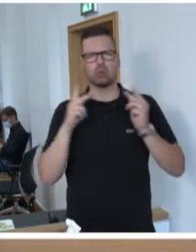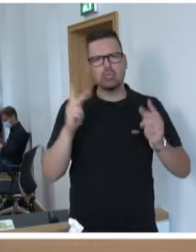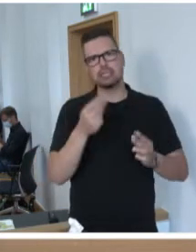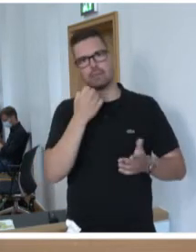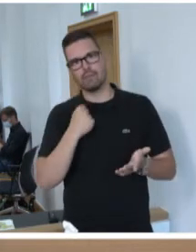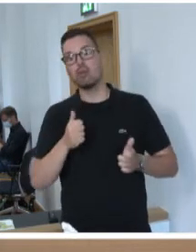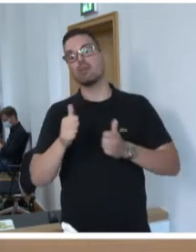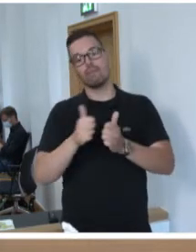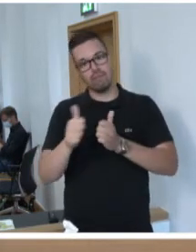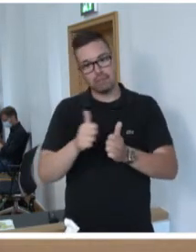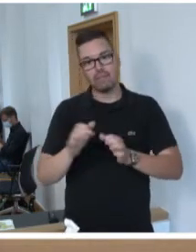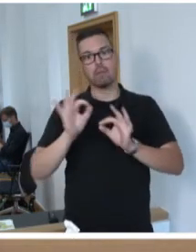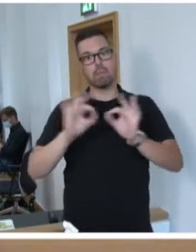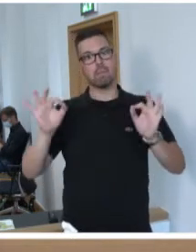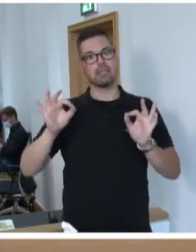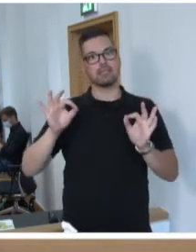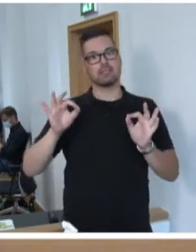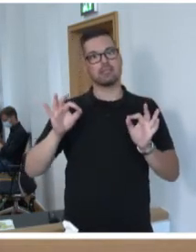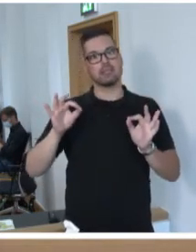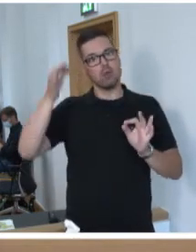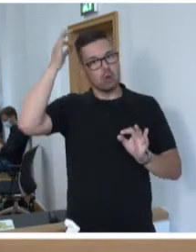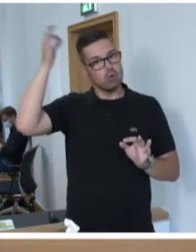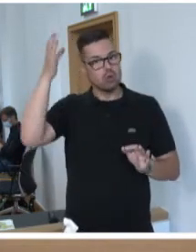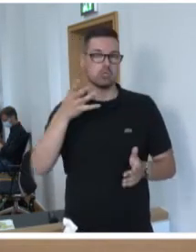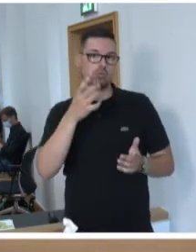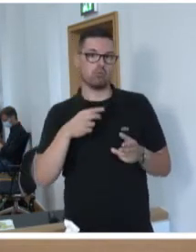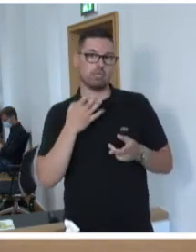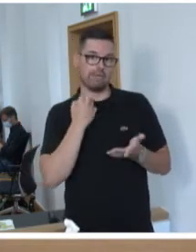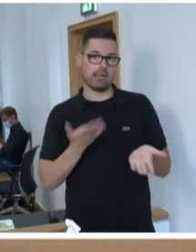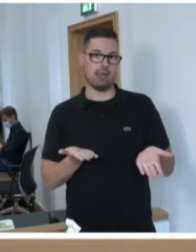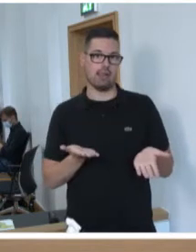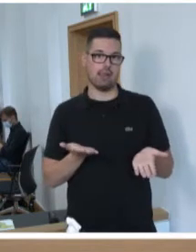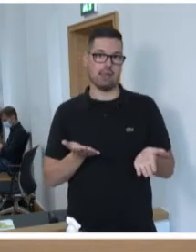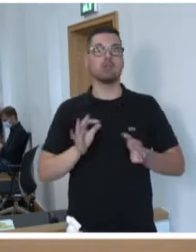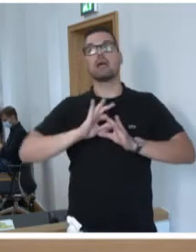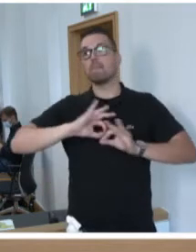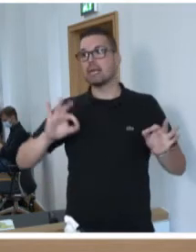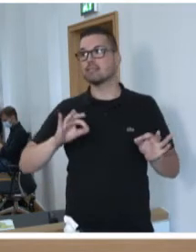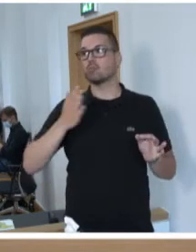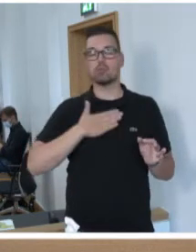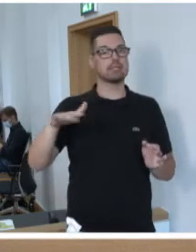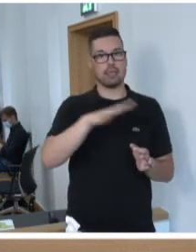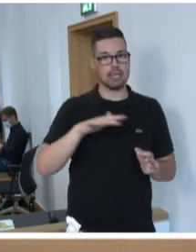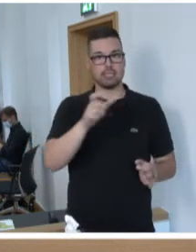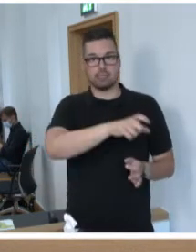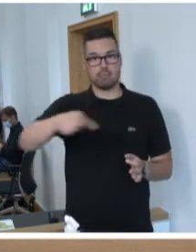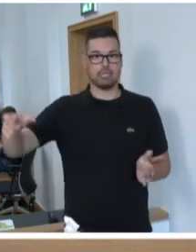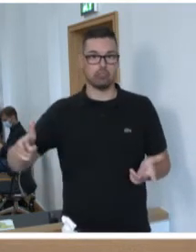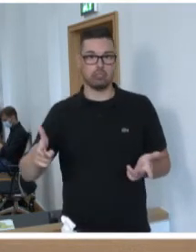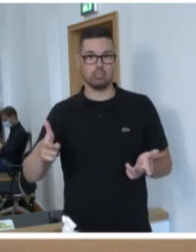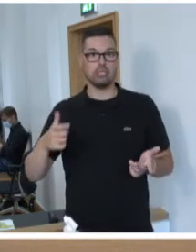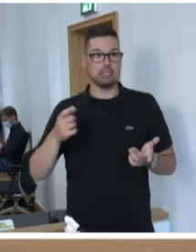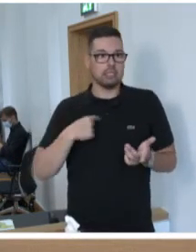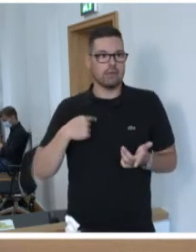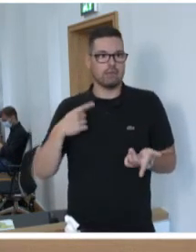Ihnen in den Wettbewerb um die besten Lösungen und Ideen für unser Land gehen. Das Beste für unser Land und seine Menschen, darum